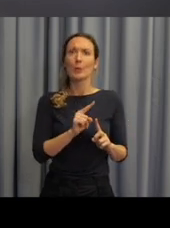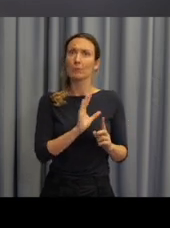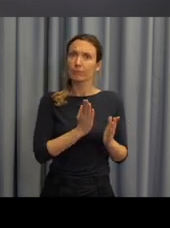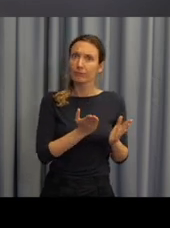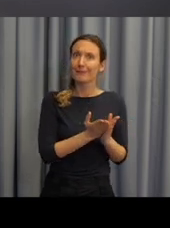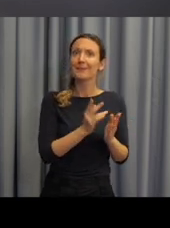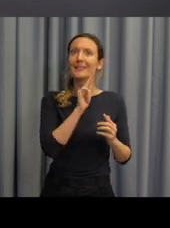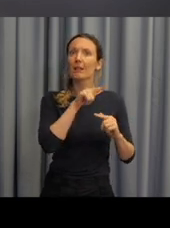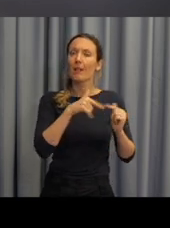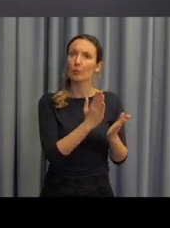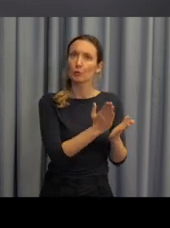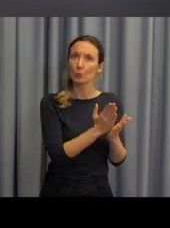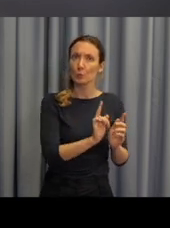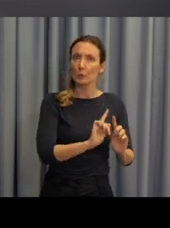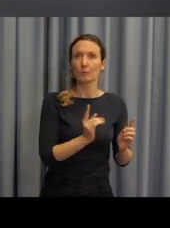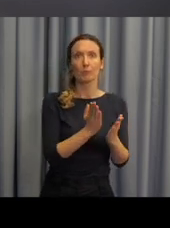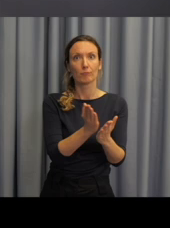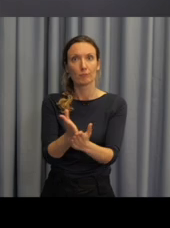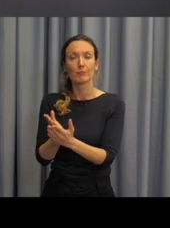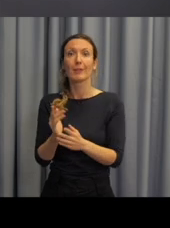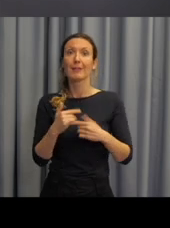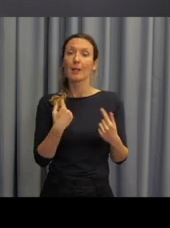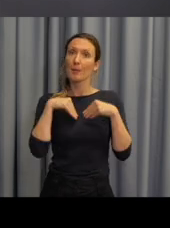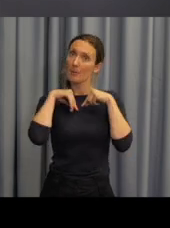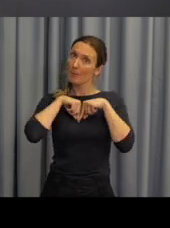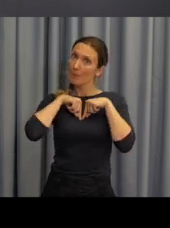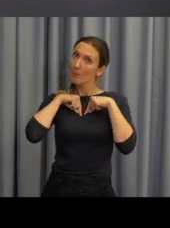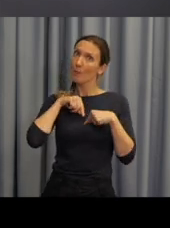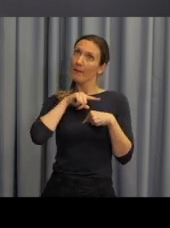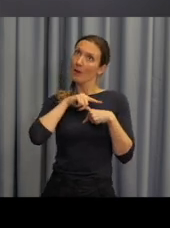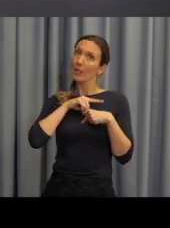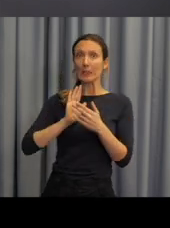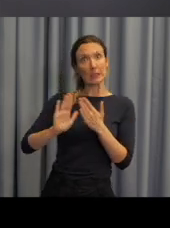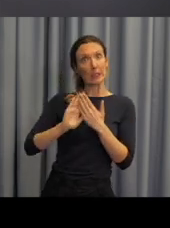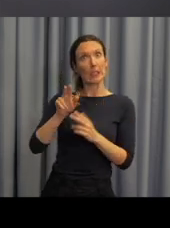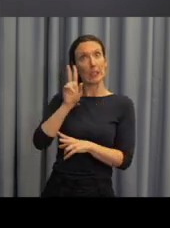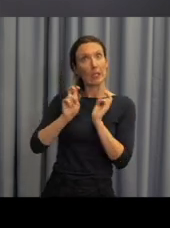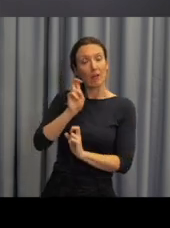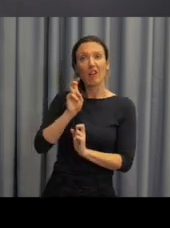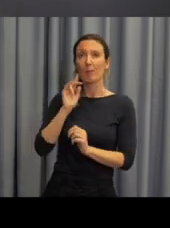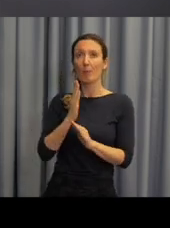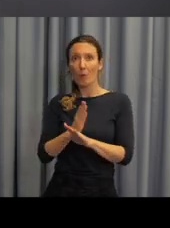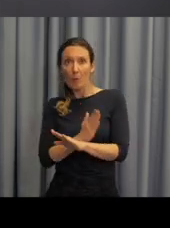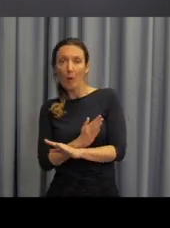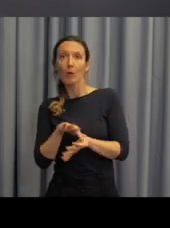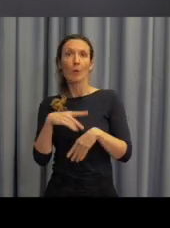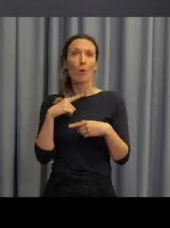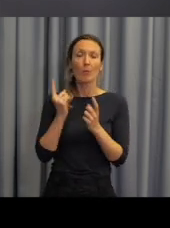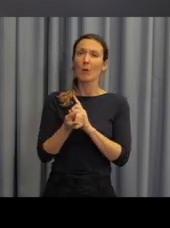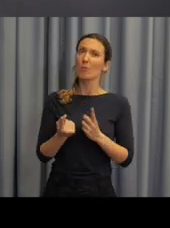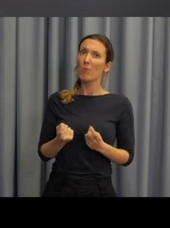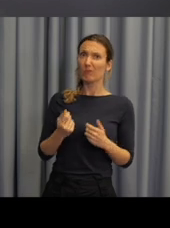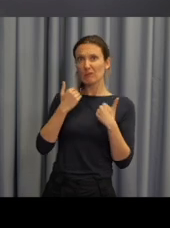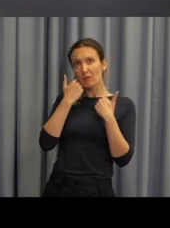odlišné vstupní jazykové kompetence, ale také odlišné speciální vzdělávací potřeby, individuální